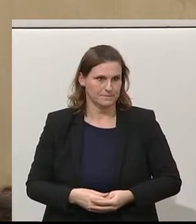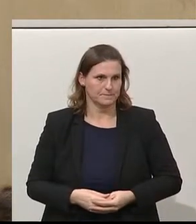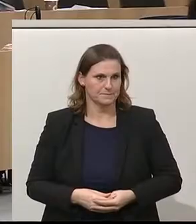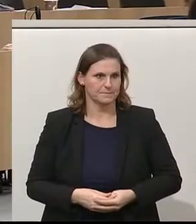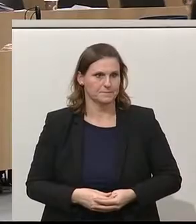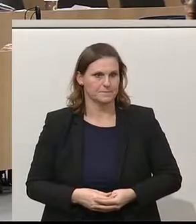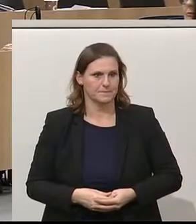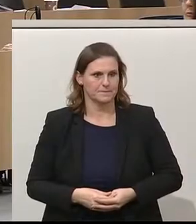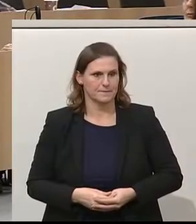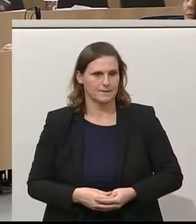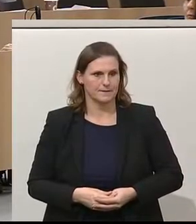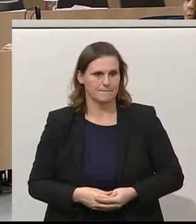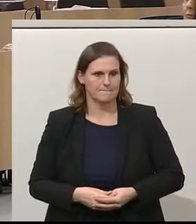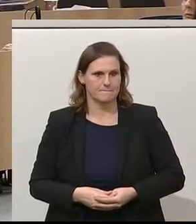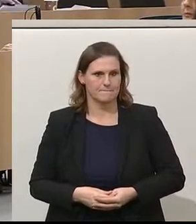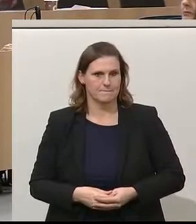Applaus